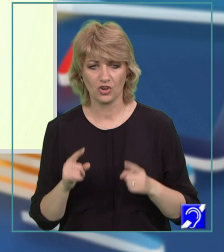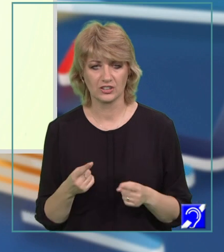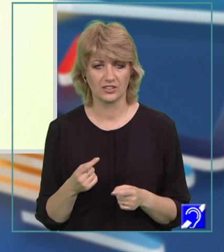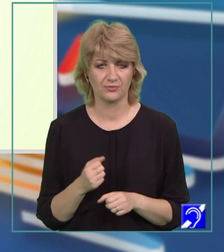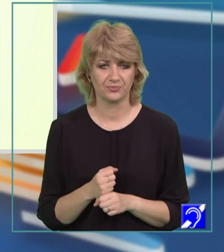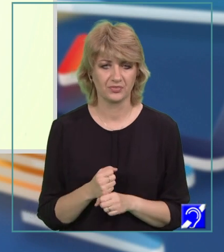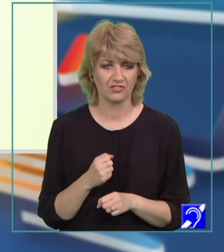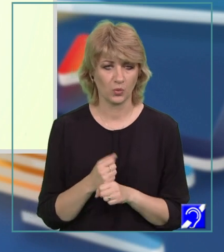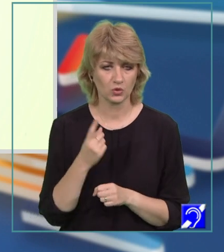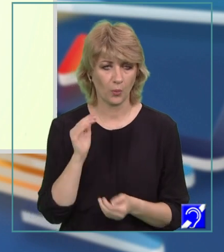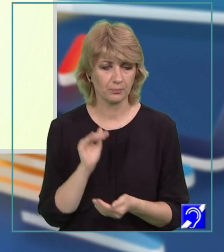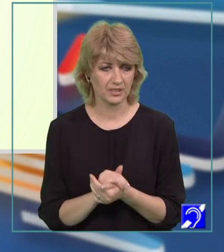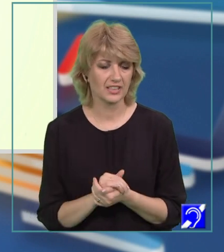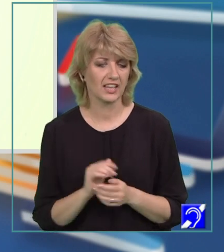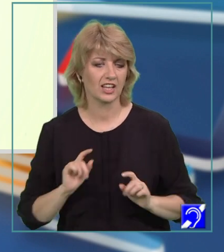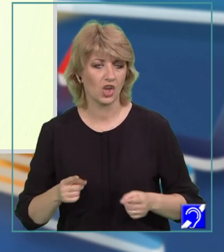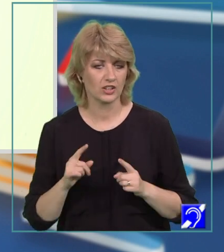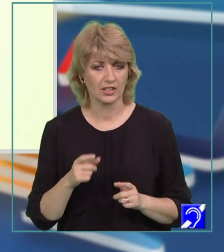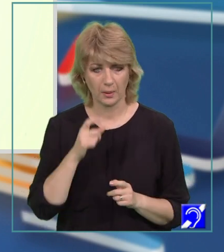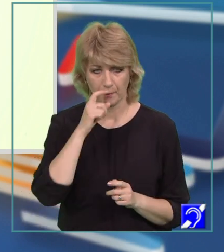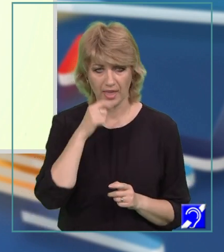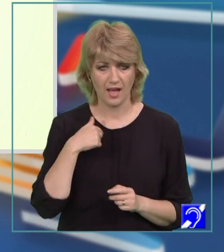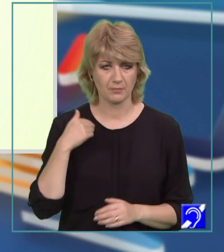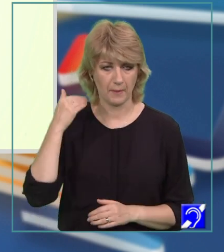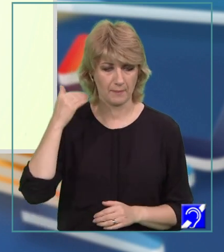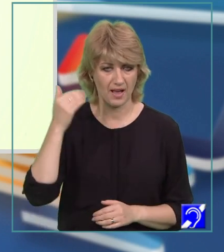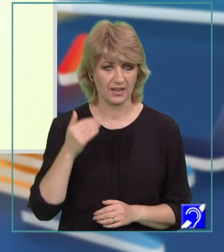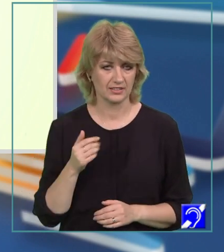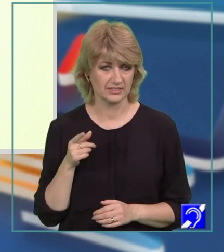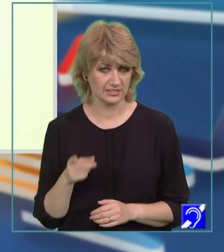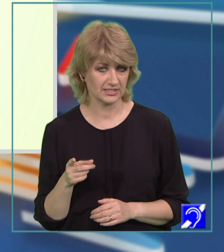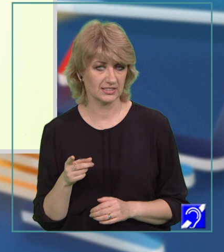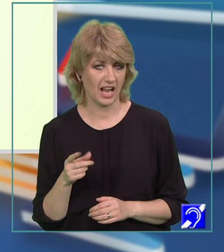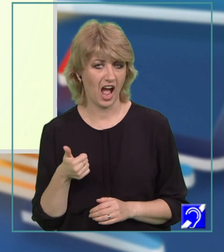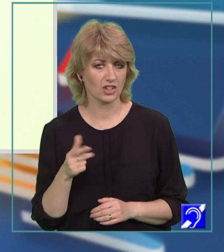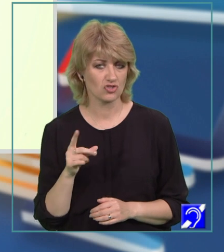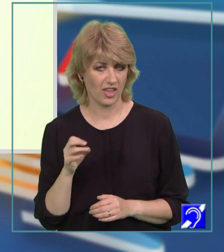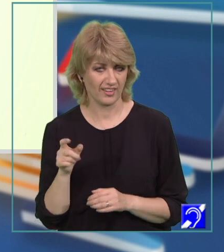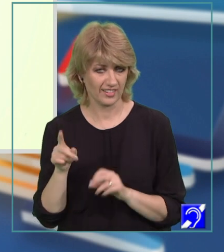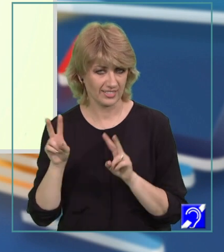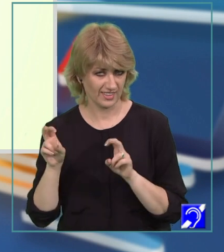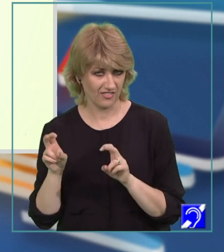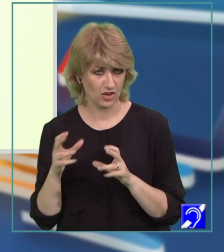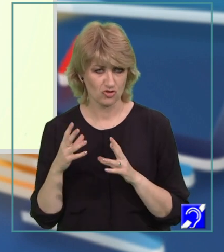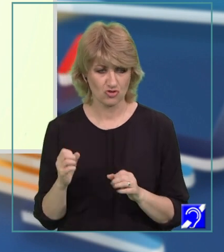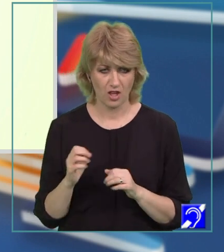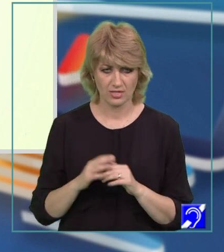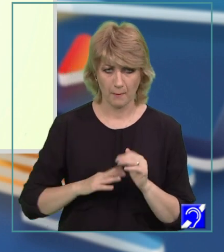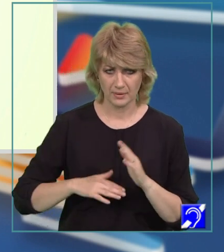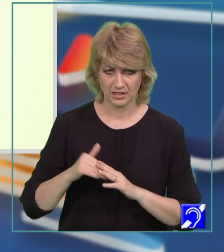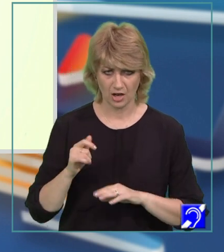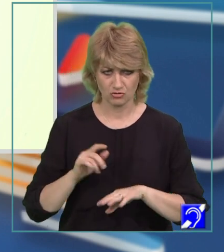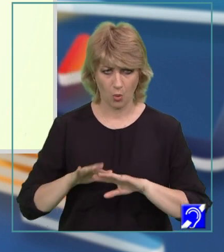mică ironie de băiat mare. Din superlativul absolut al adjectivelor, ce îndemânatice erau